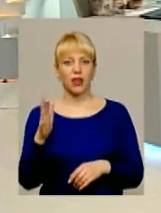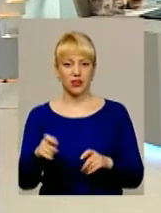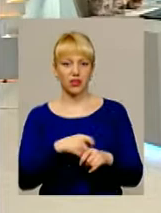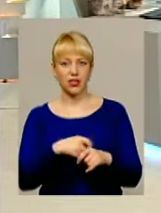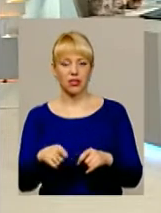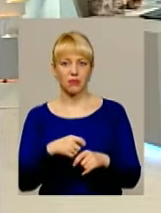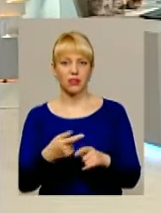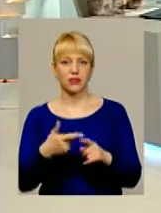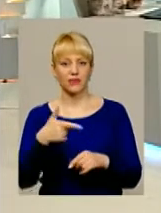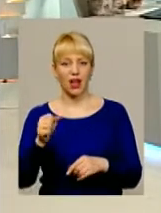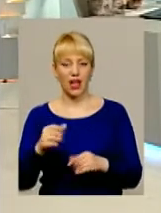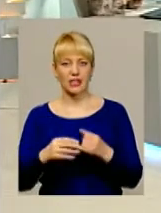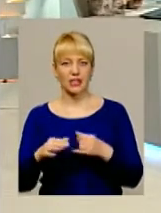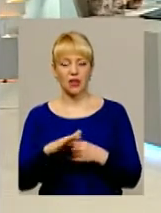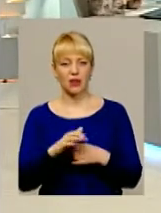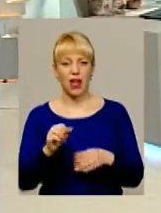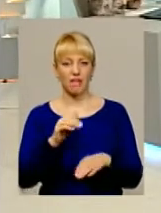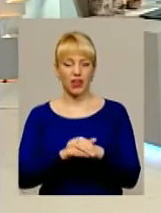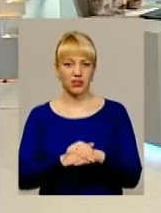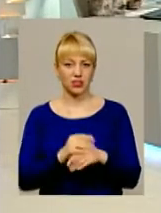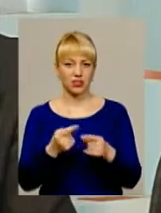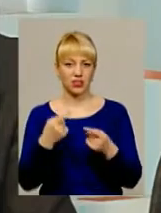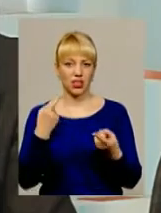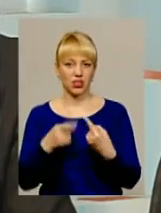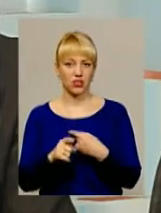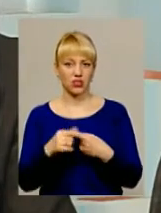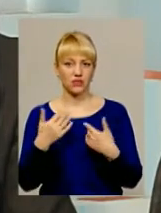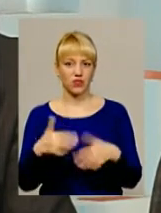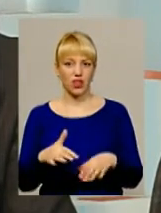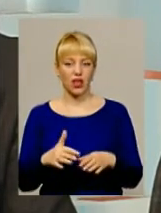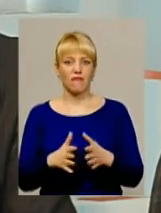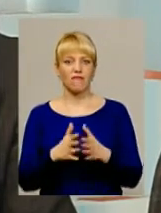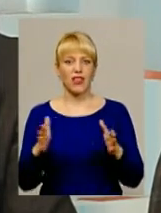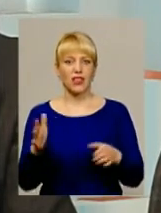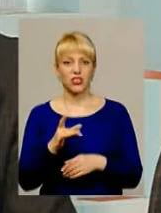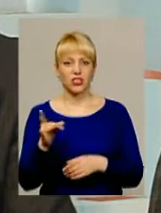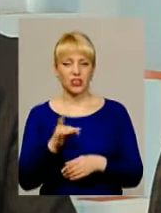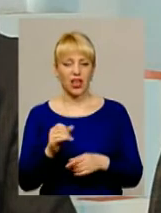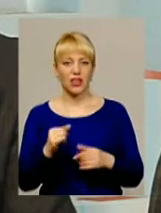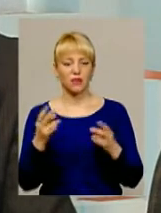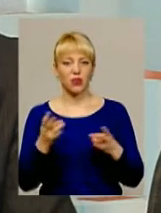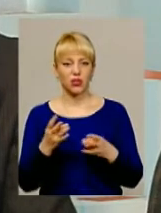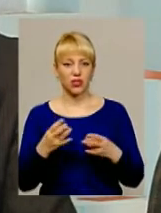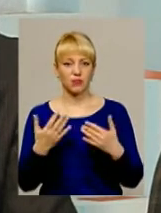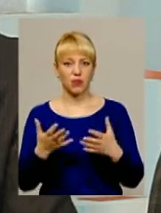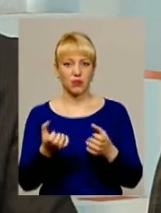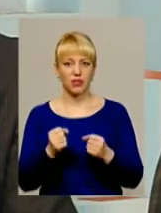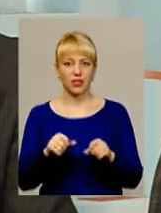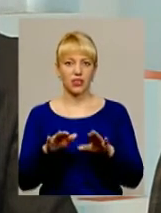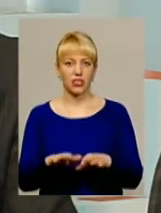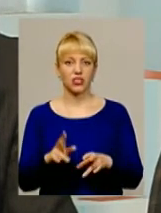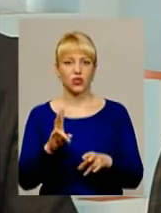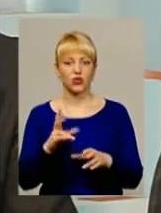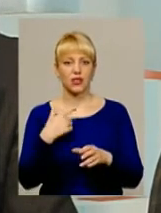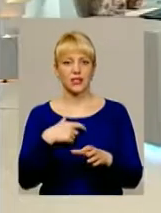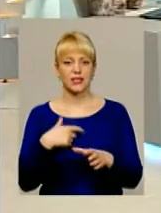метрів чи гектарів землі. Де-факто це зовсім інша вже величина, і потрібно прийняти рішення, хто на себе